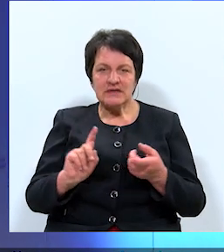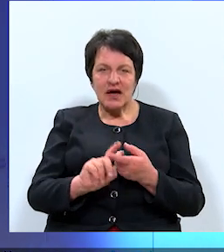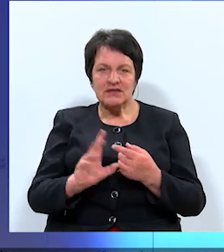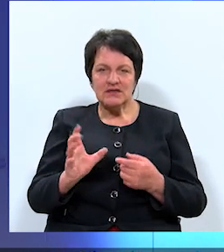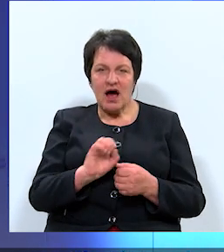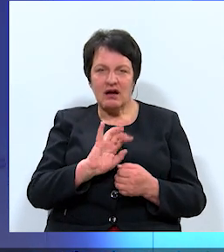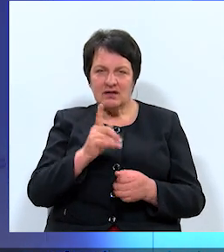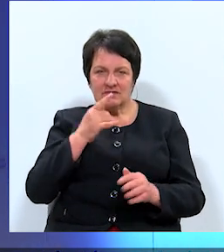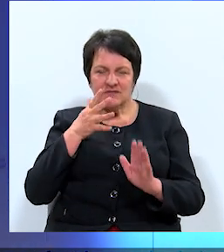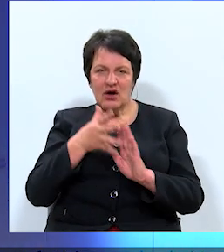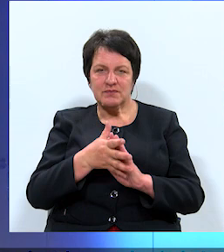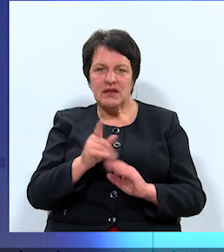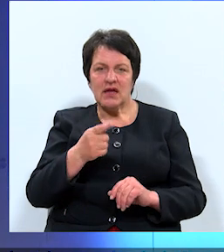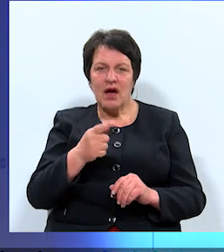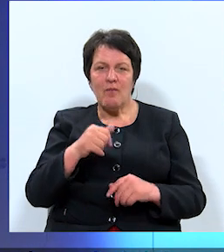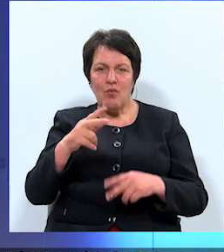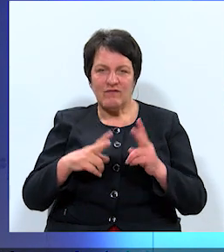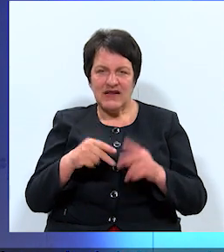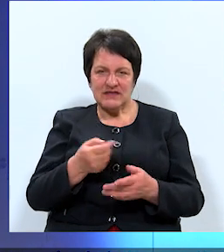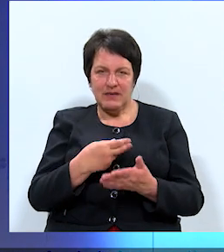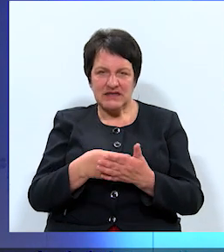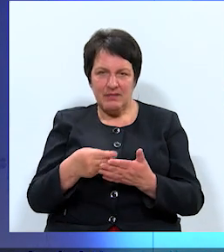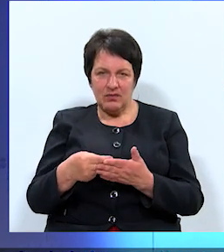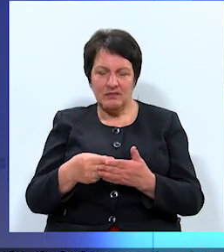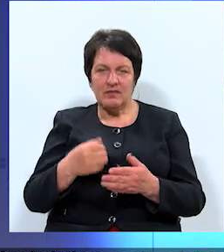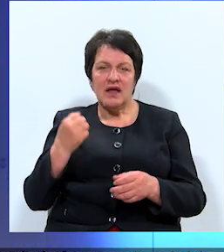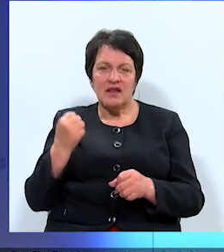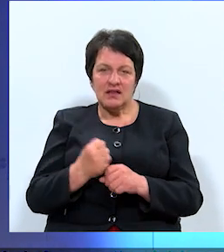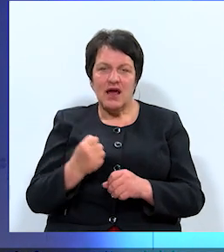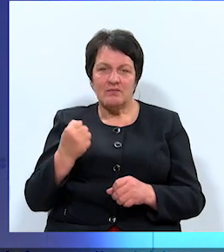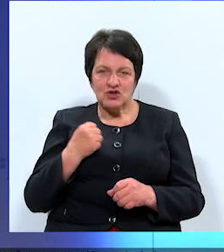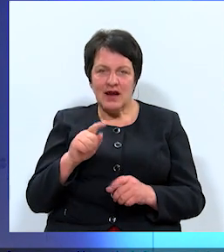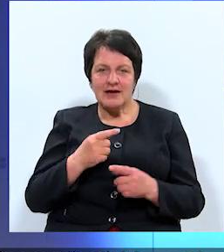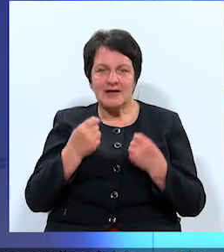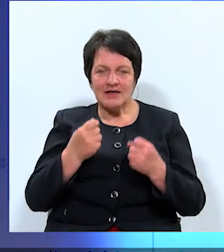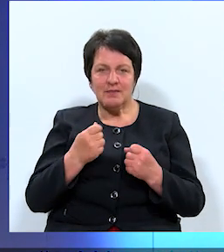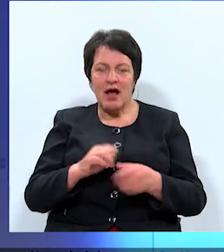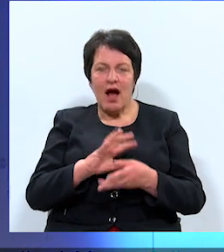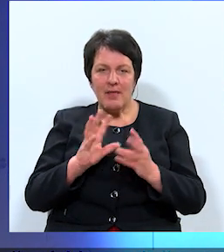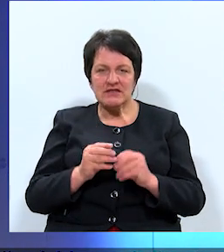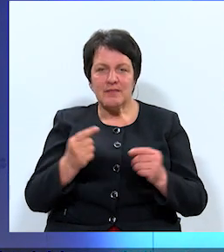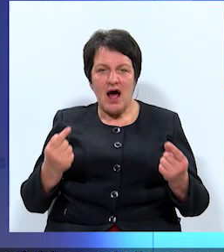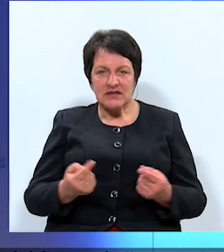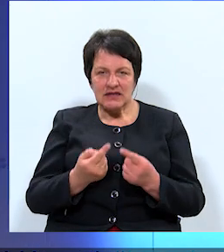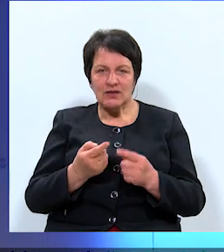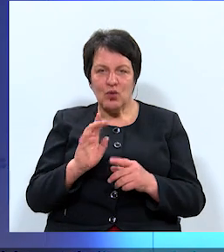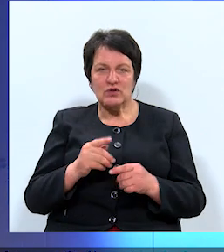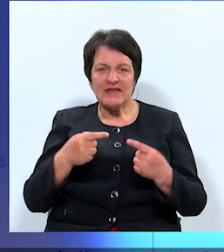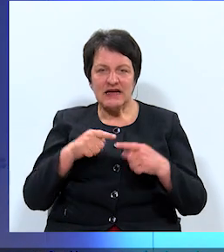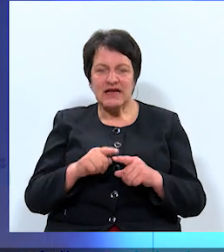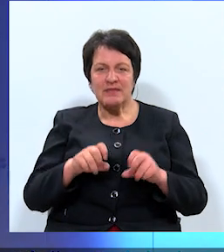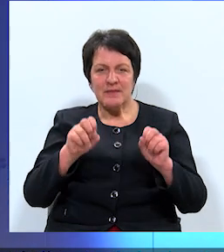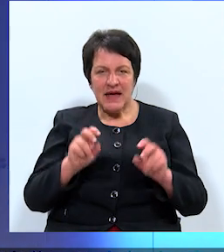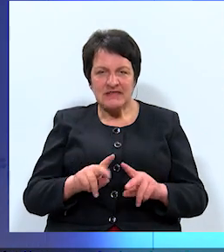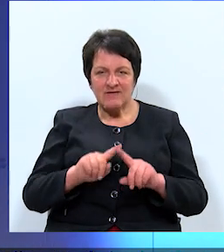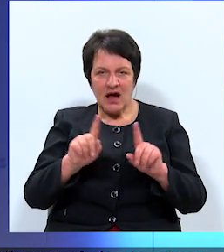ar necaurspīdīgiem būvniecības iepirkumiem. Diemžēl ir jāstiprina kapacitāte attiecībā uz tehniskām specifikācijām,